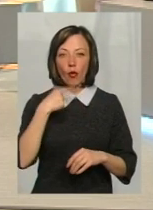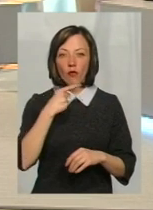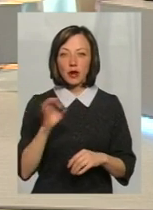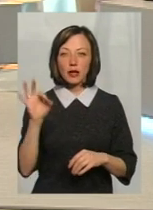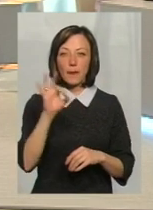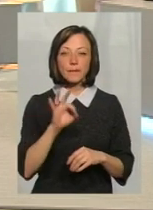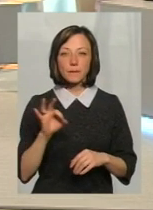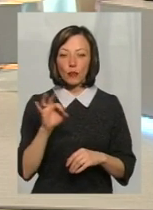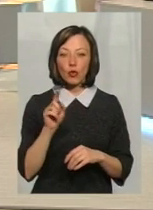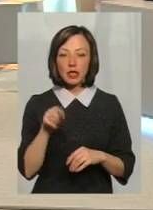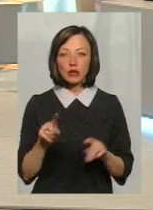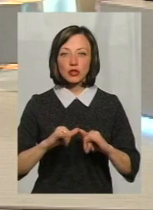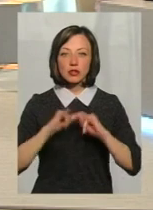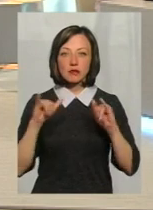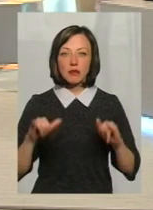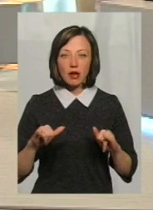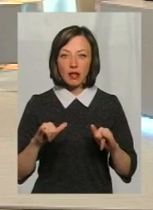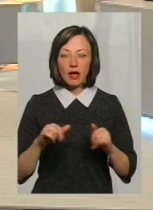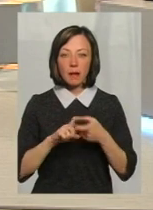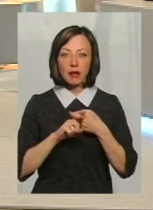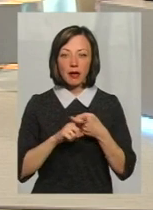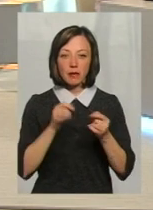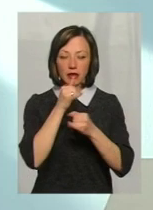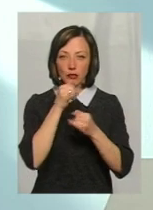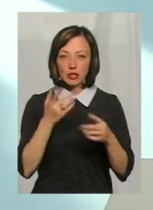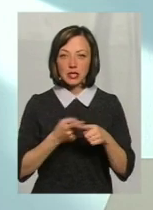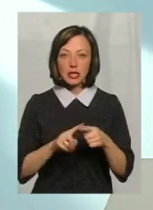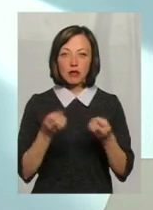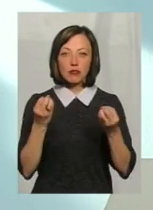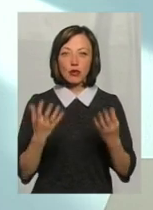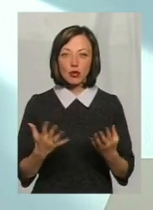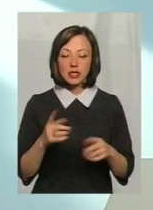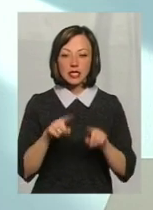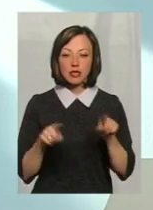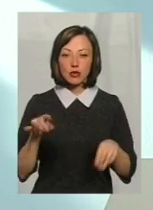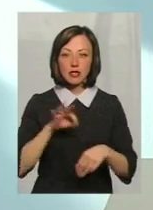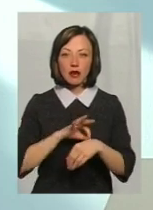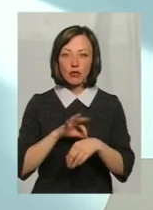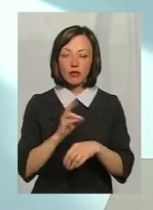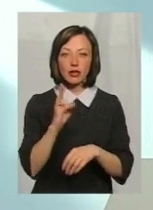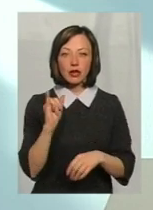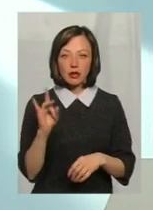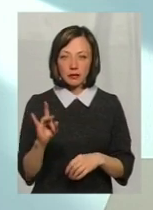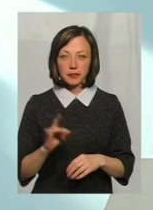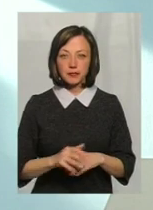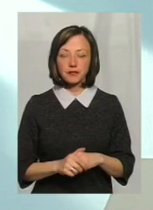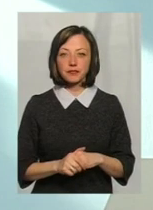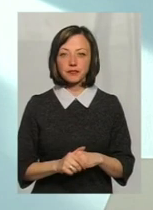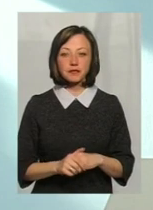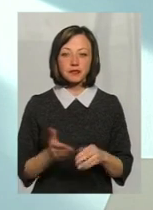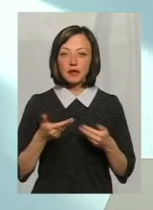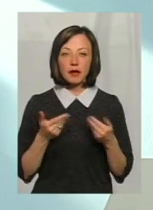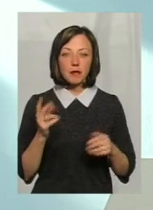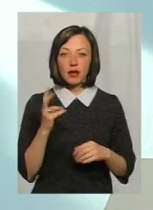то, що йде в спалах, тим більше епідемії, ми не можемо. Це просто йде сезонна захворювання на кір. Ми ж не